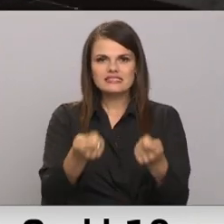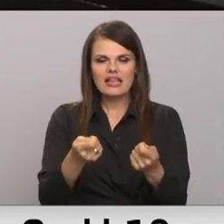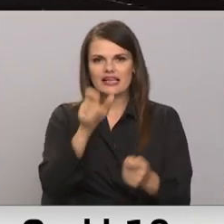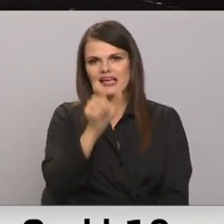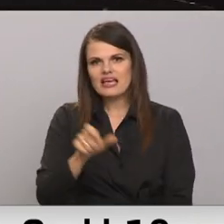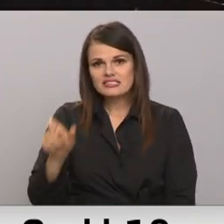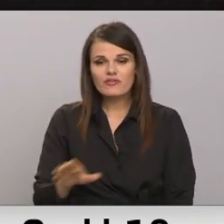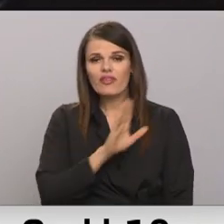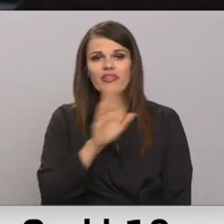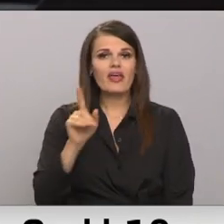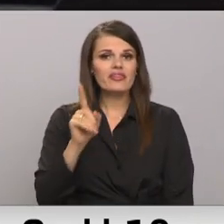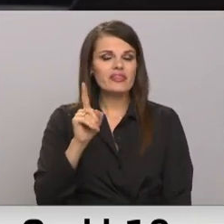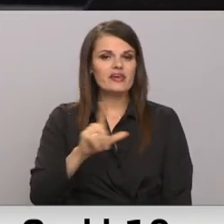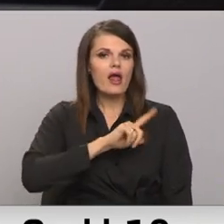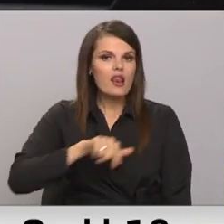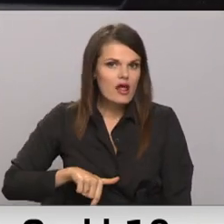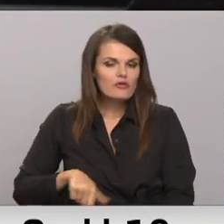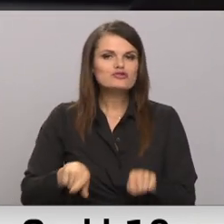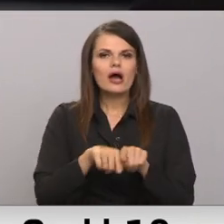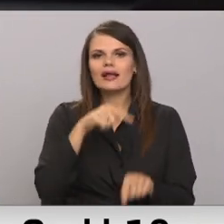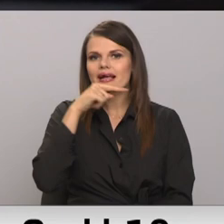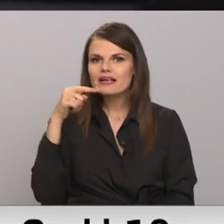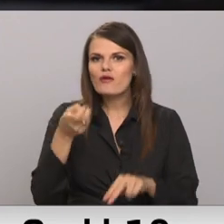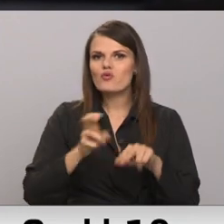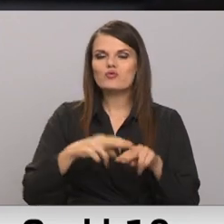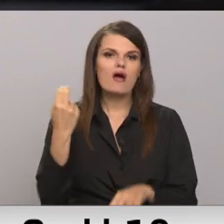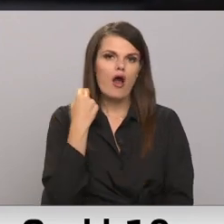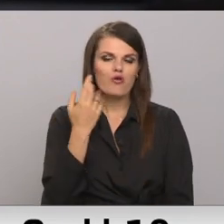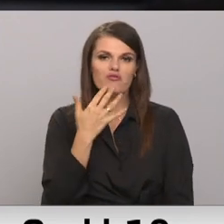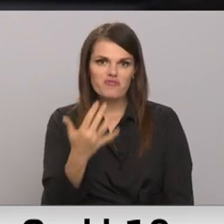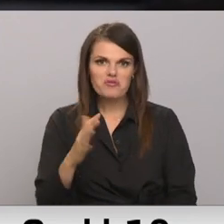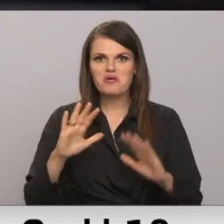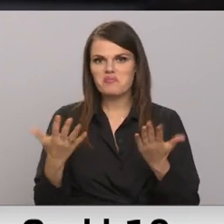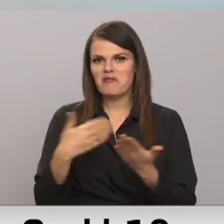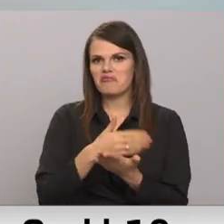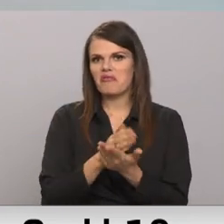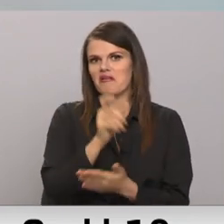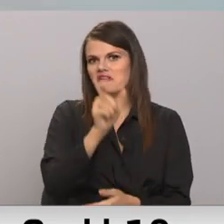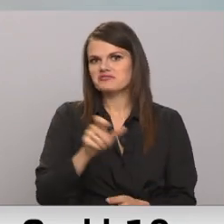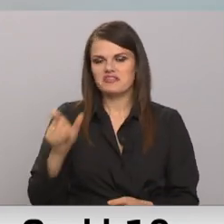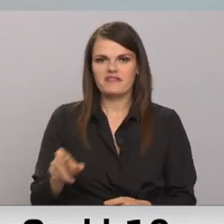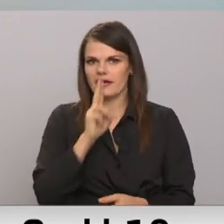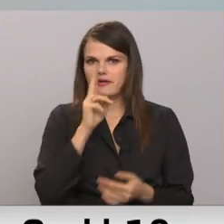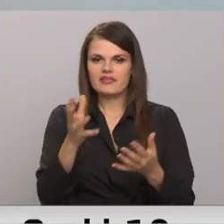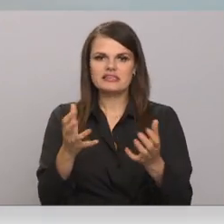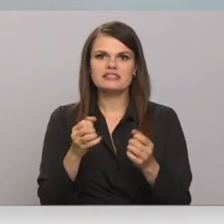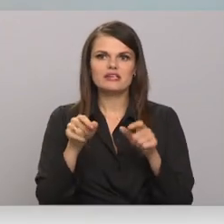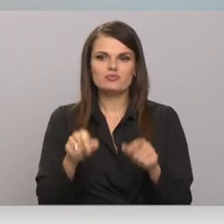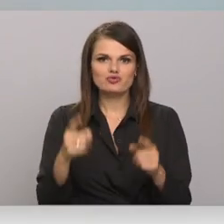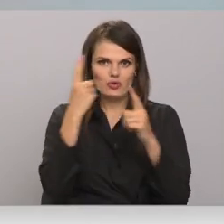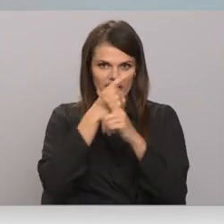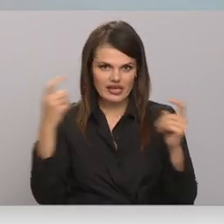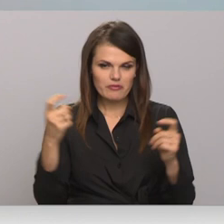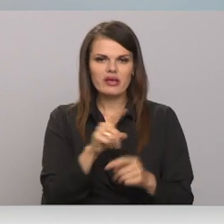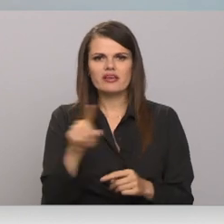tikai latviešu, bet arī Krievu un Angļu valodā. Daļu iedzīvotāju šī informācija nesasniec. Ir vairāki kanāli, kuri var tikt